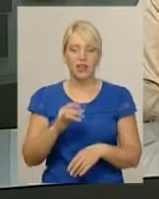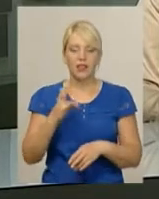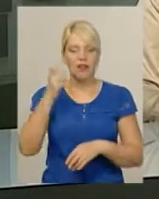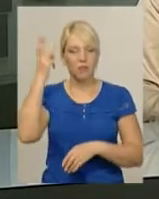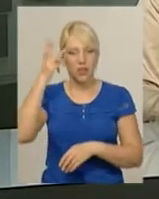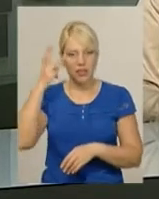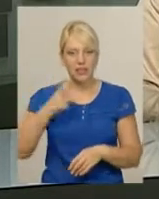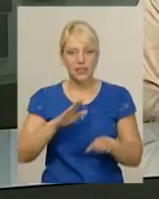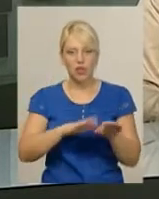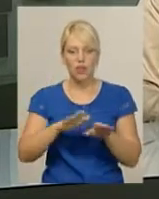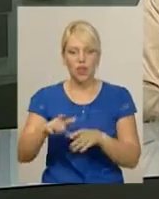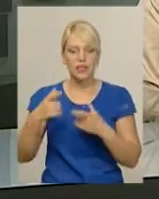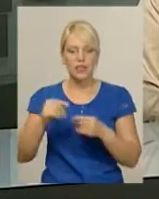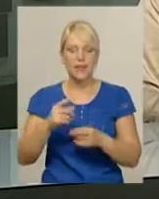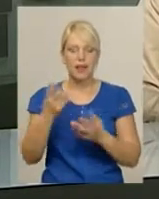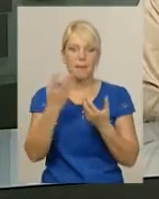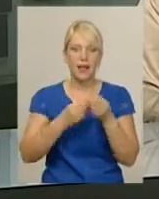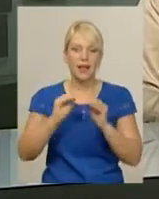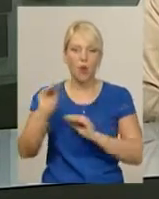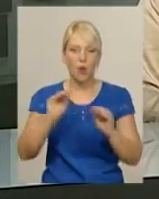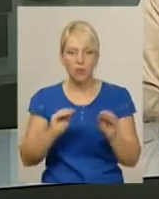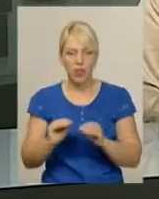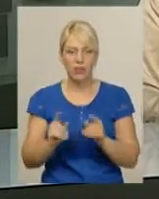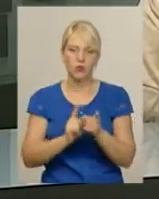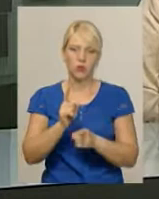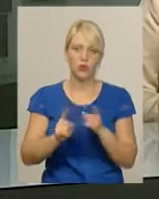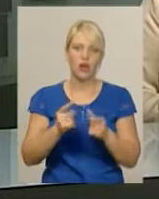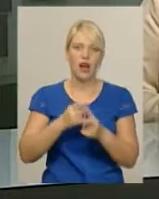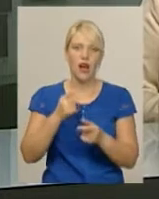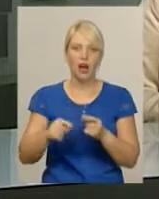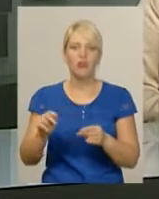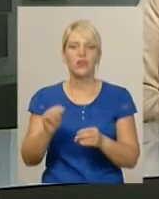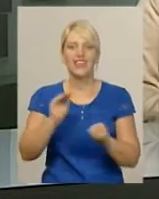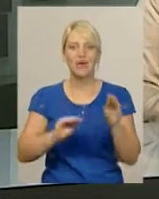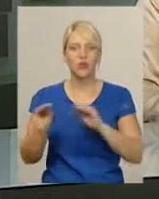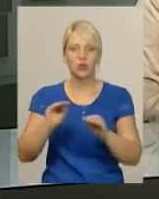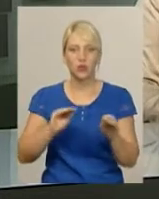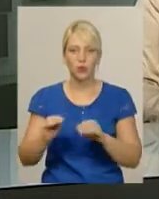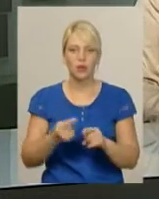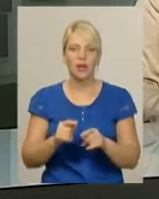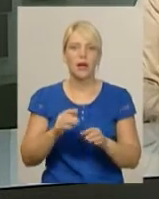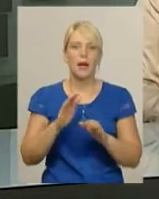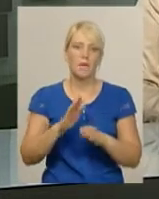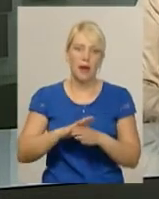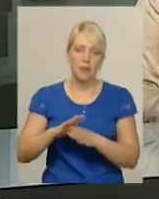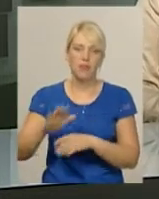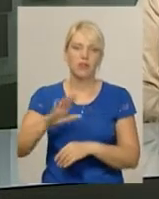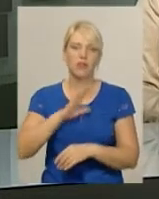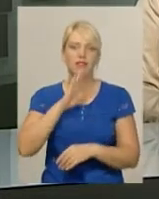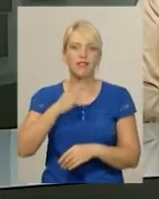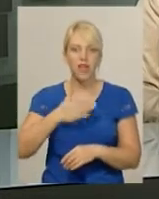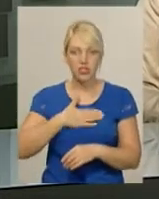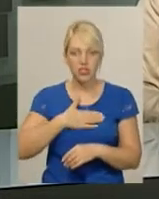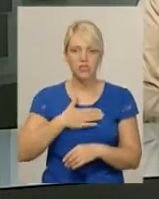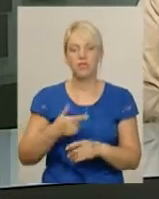хмельницьких локаціях, де переобладнують або демонтовують мафи, вибачте, побувала Світлана Русіна. Чи всі